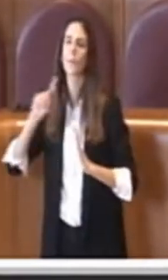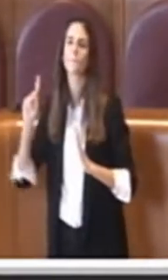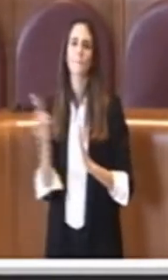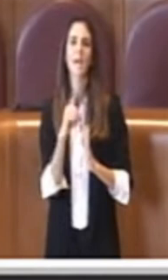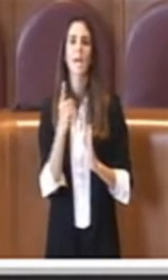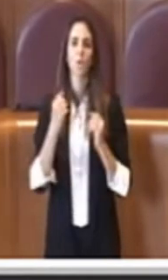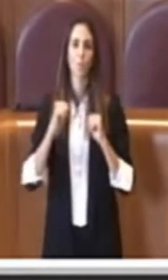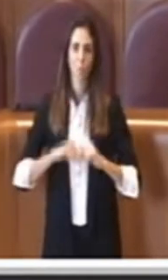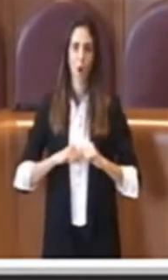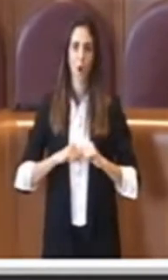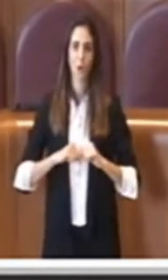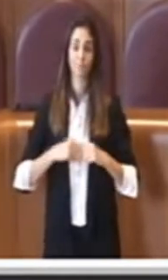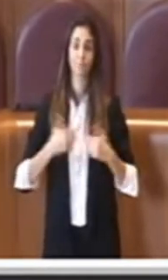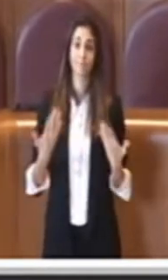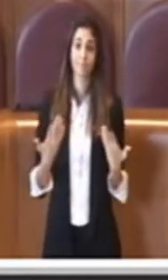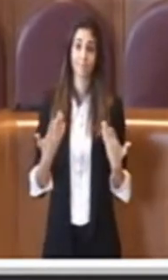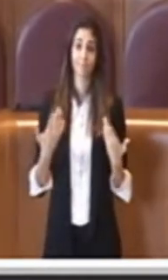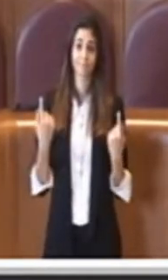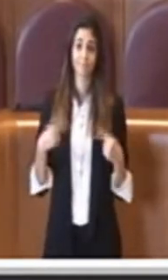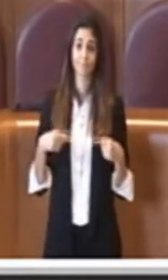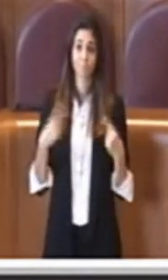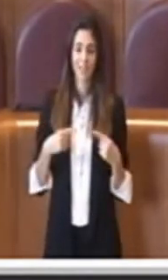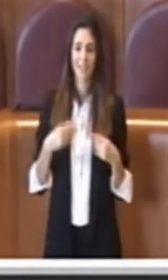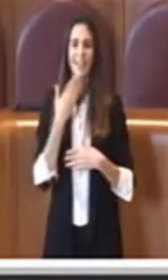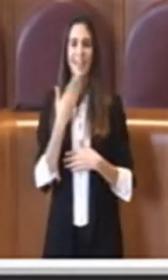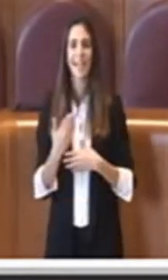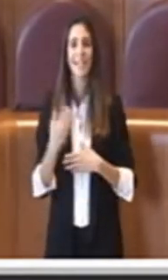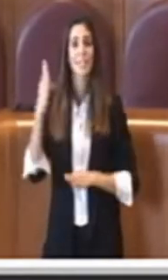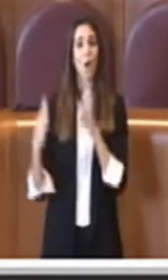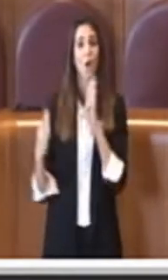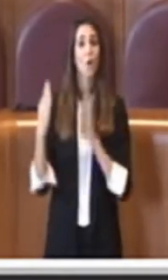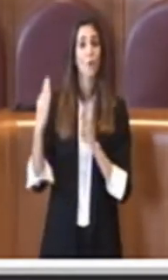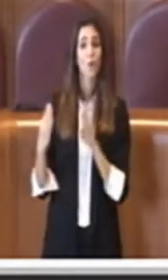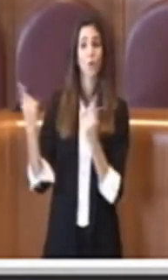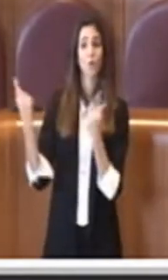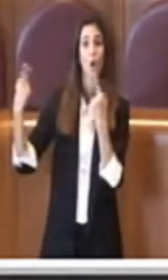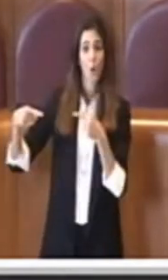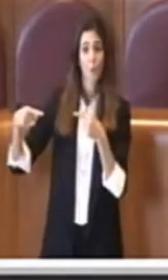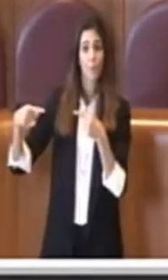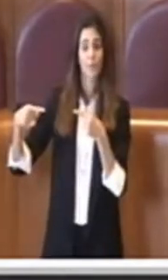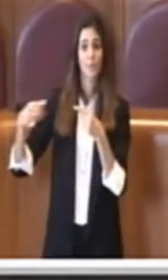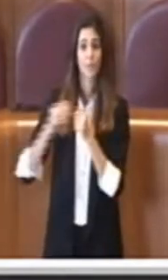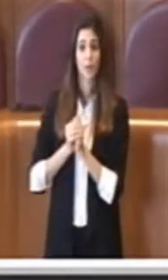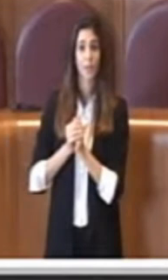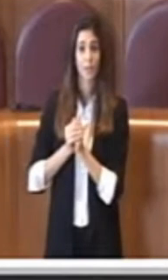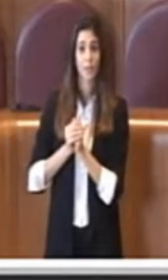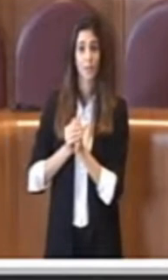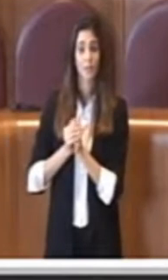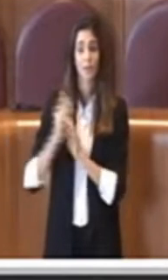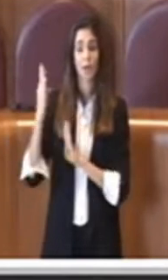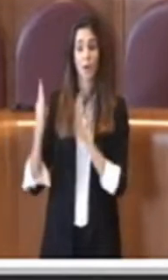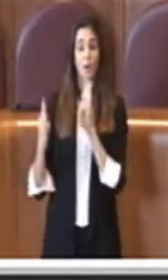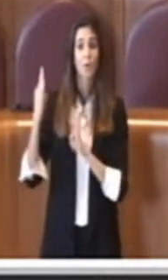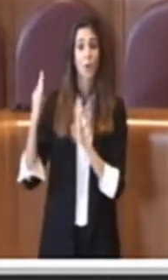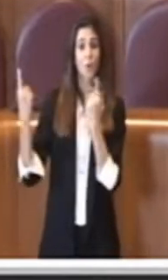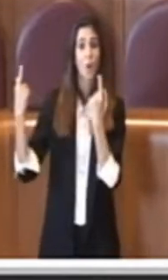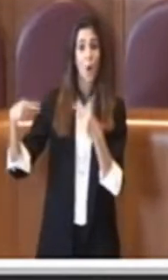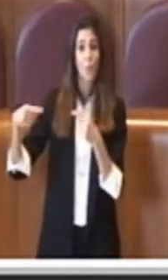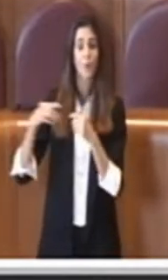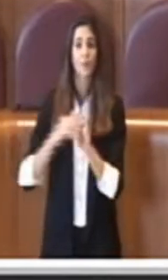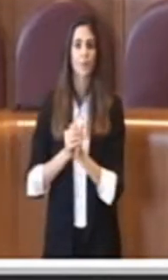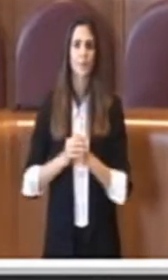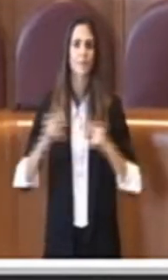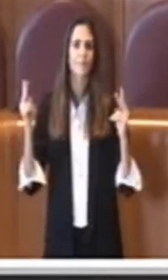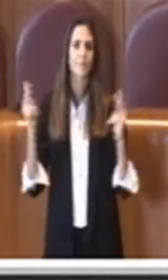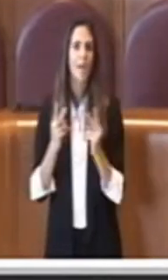avviene anche tramite il confronto con le opposizioni, che insomma, anche se ho